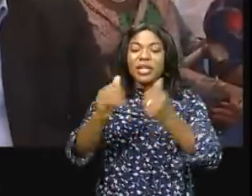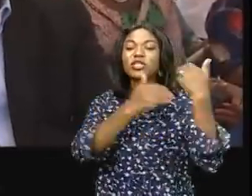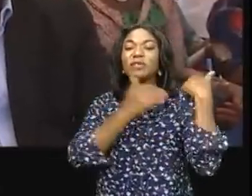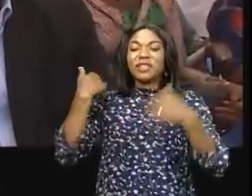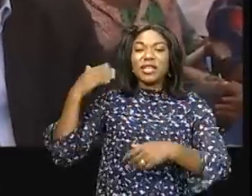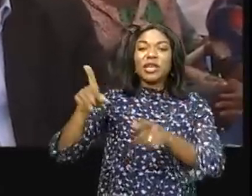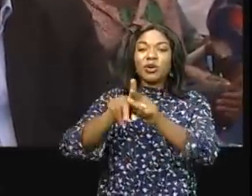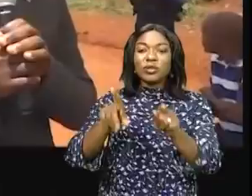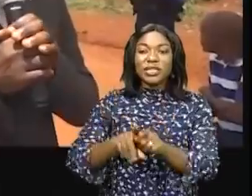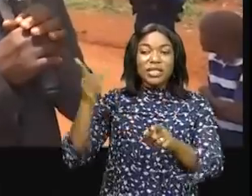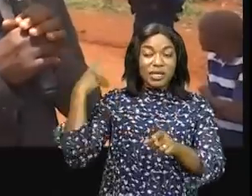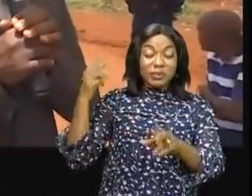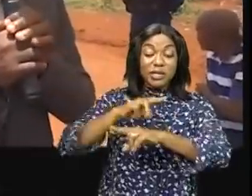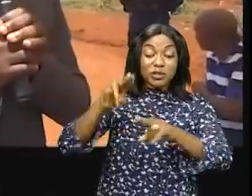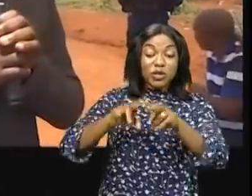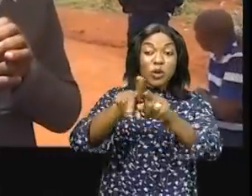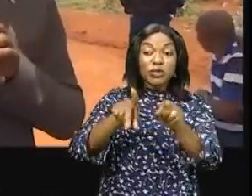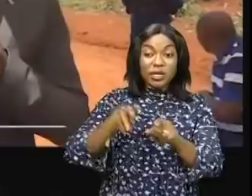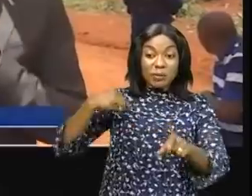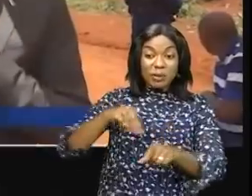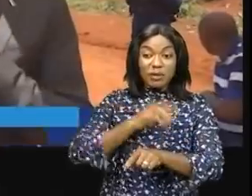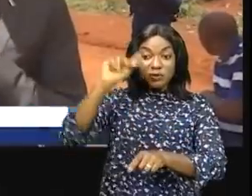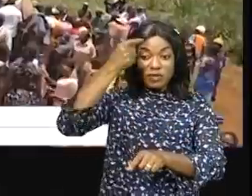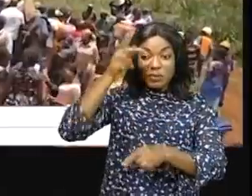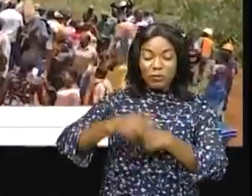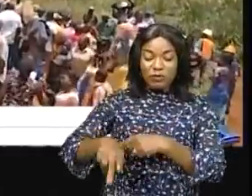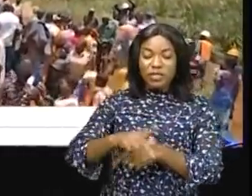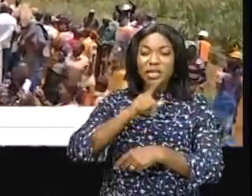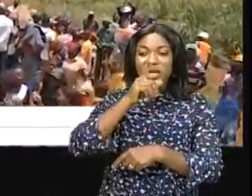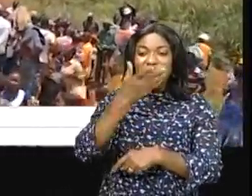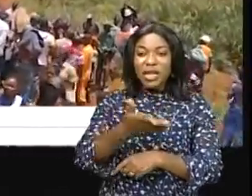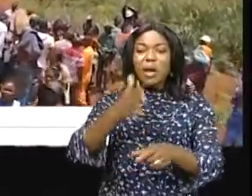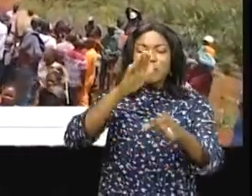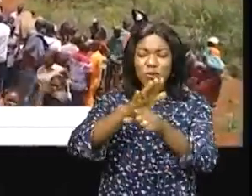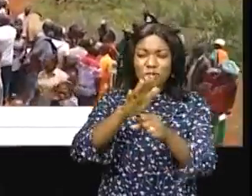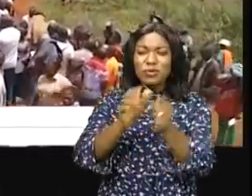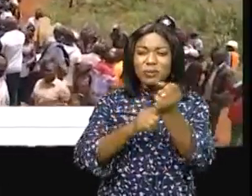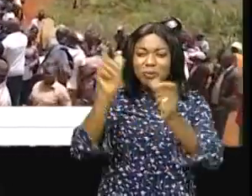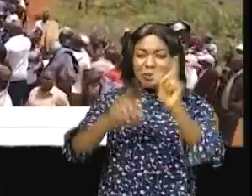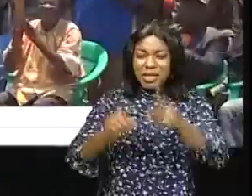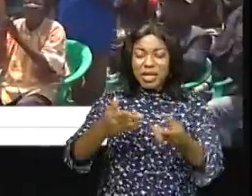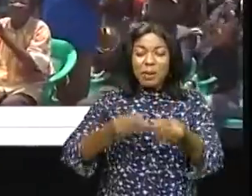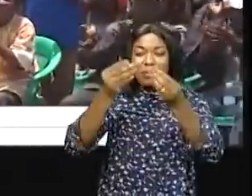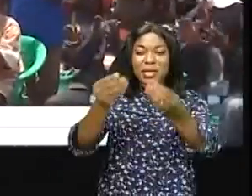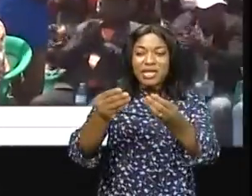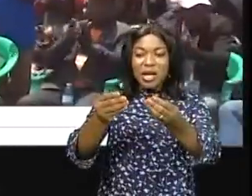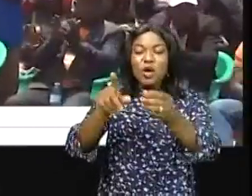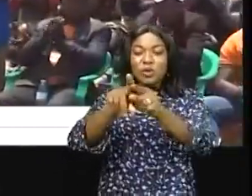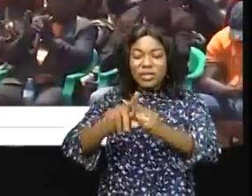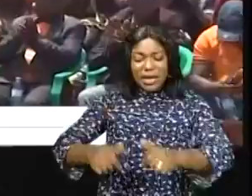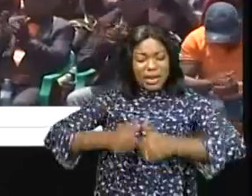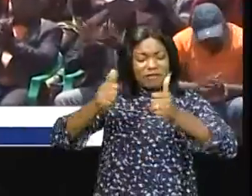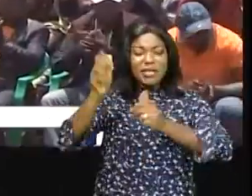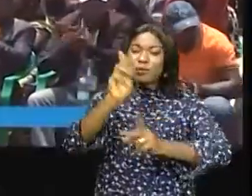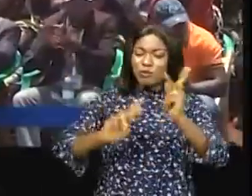élites en provinciaux qui connaissent le membre du gouvernement provincial, de quoi redonner davantage du sens à ce